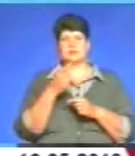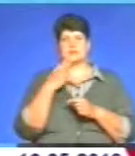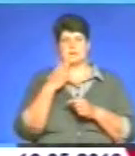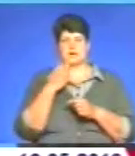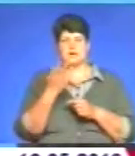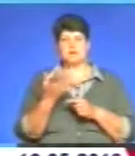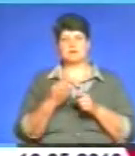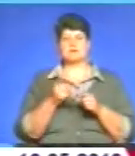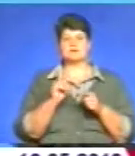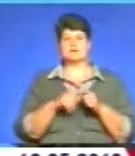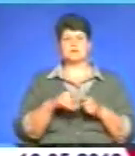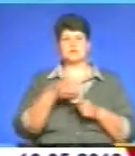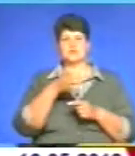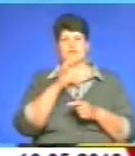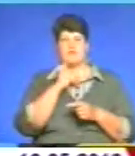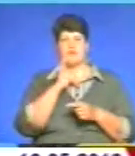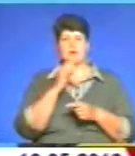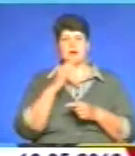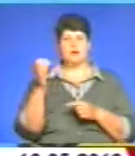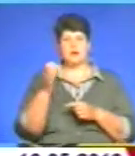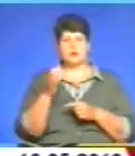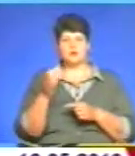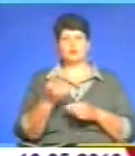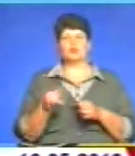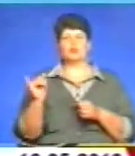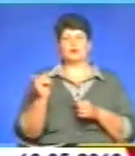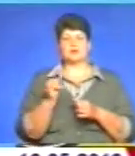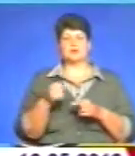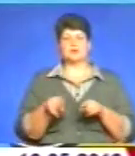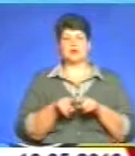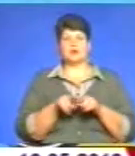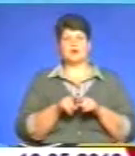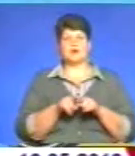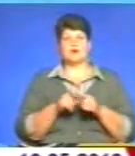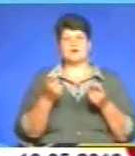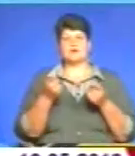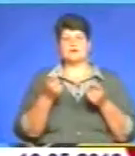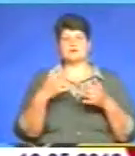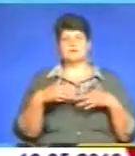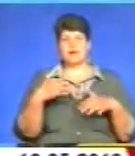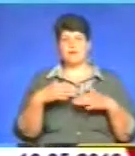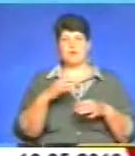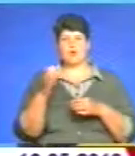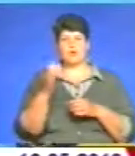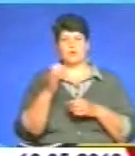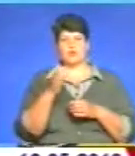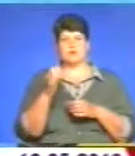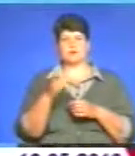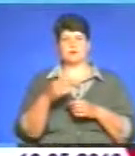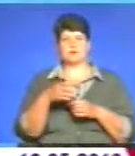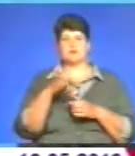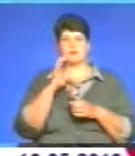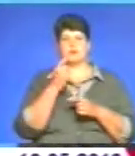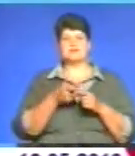паління, і вживання алкоголю, і в тому числі слабоалкогольних напоїв. Адже це все впливає на репродуктивну